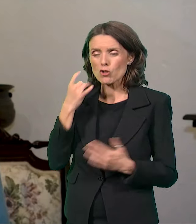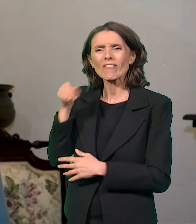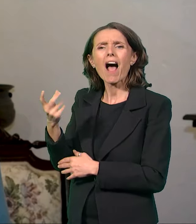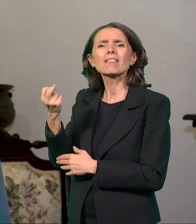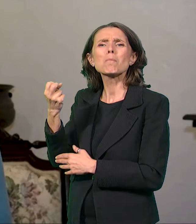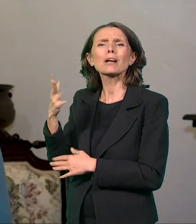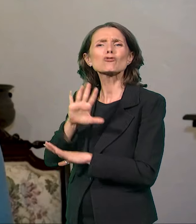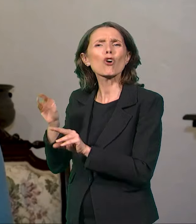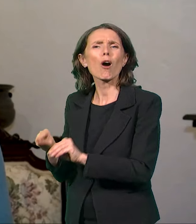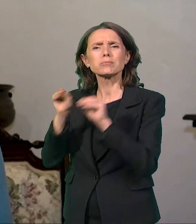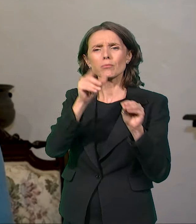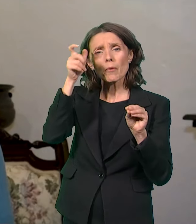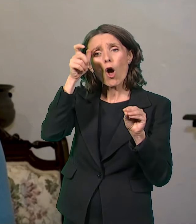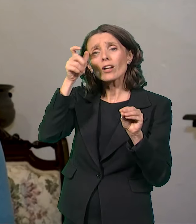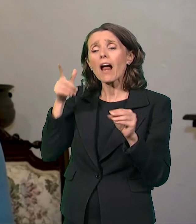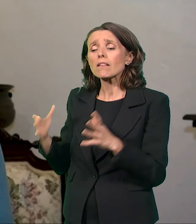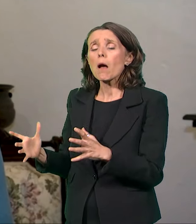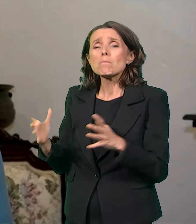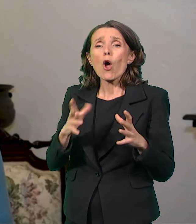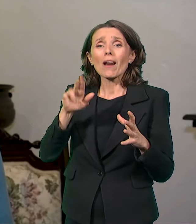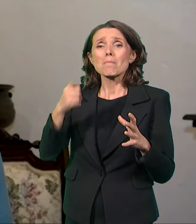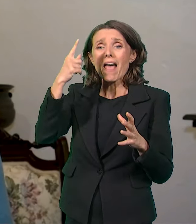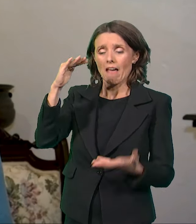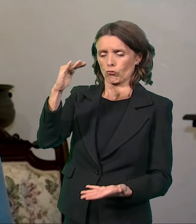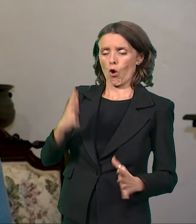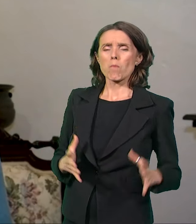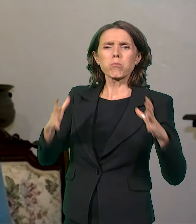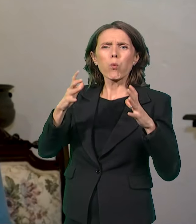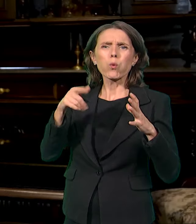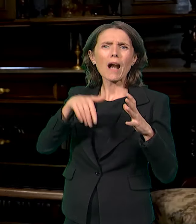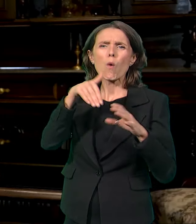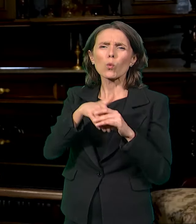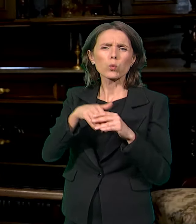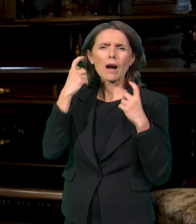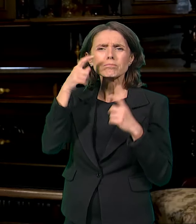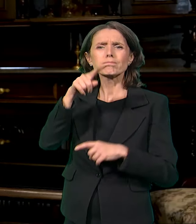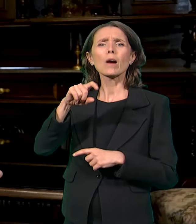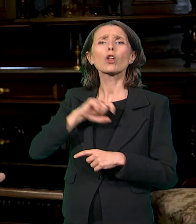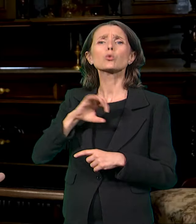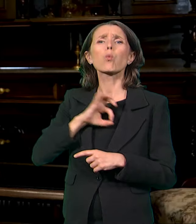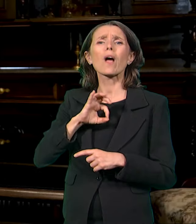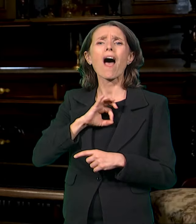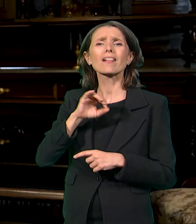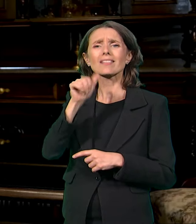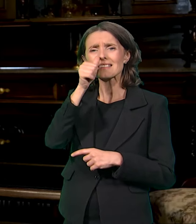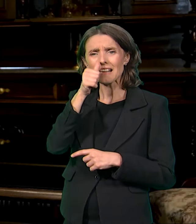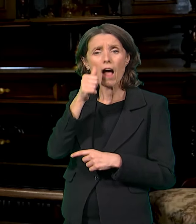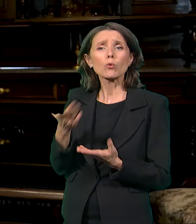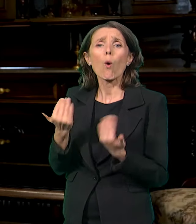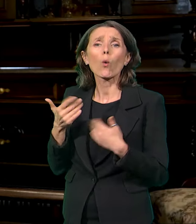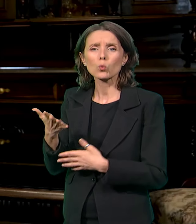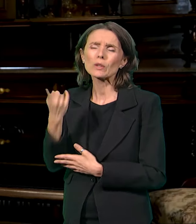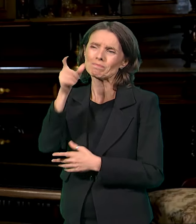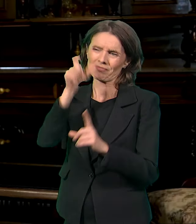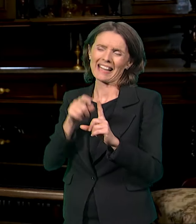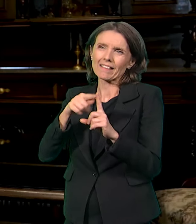dukata. Kažu da im je to bure, da je to bure Krsmanović im ostavio jedan paša koji je krenuo, da neki možemo